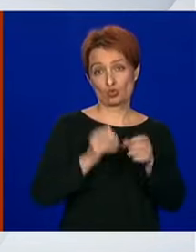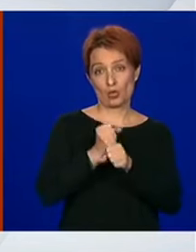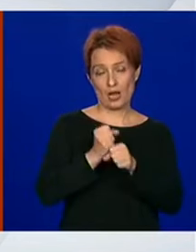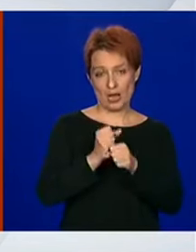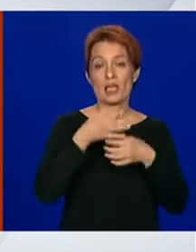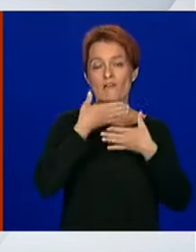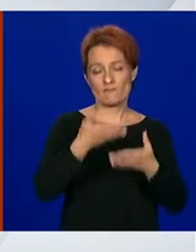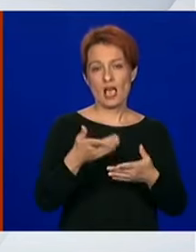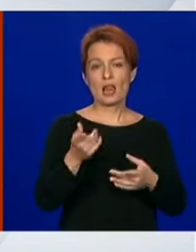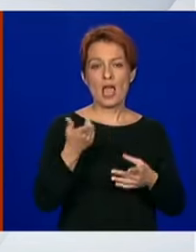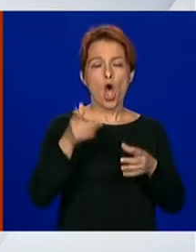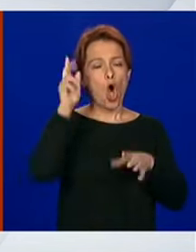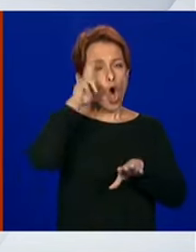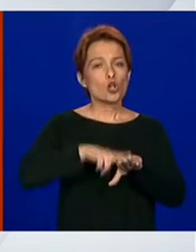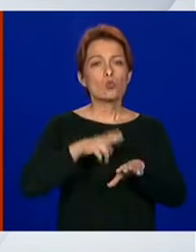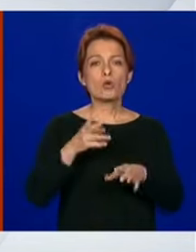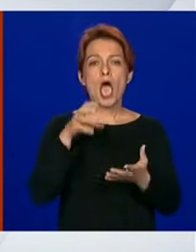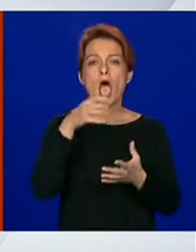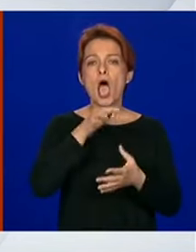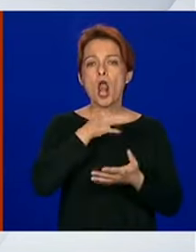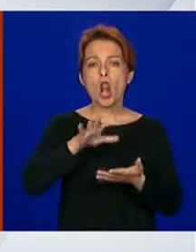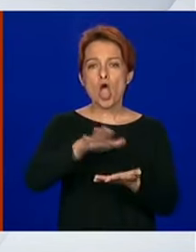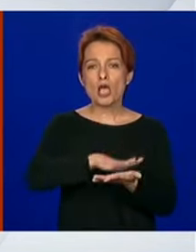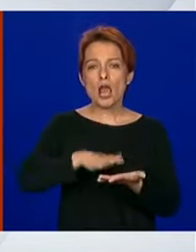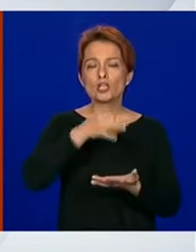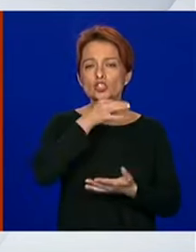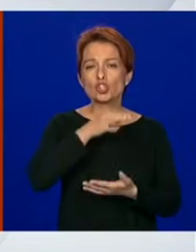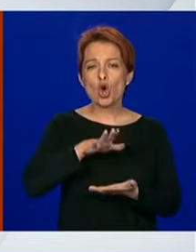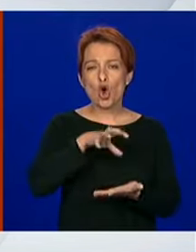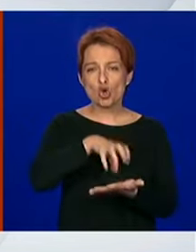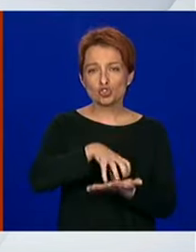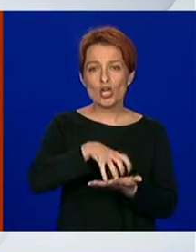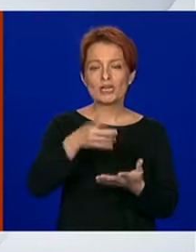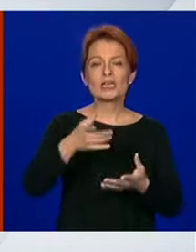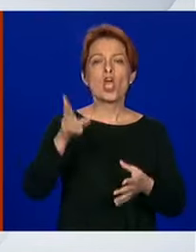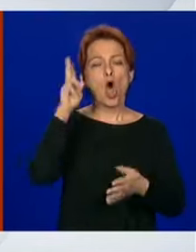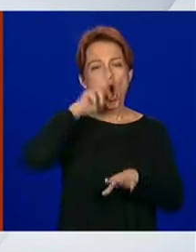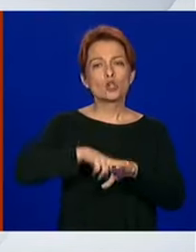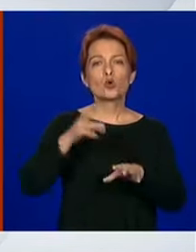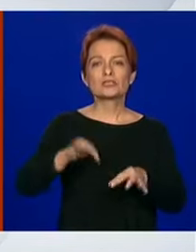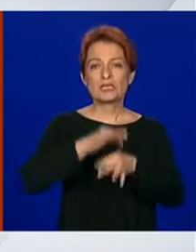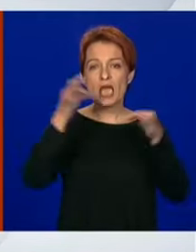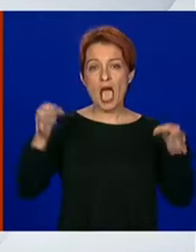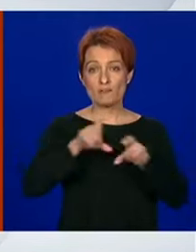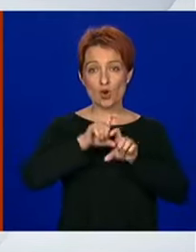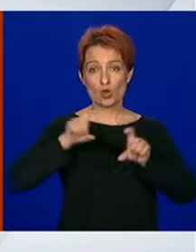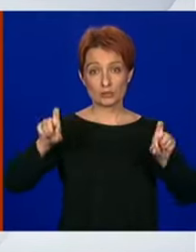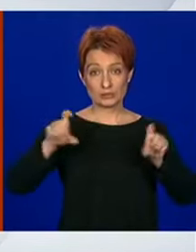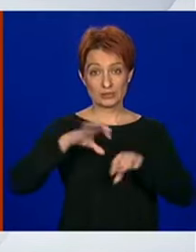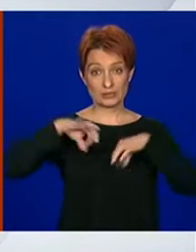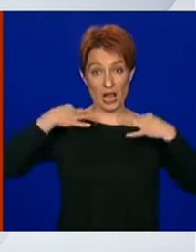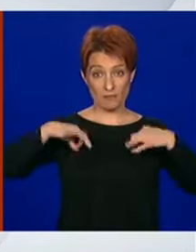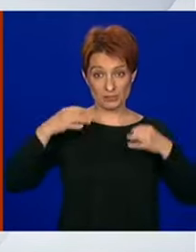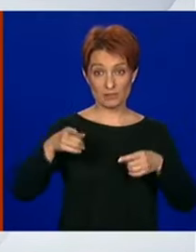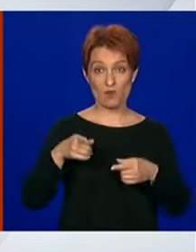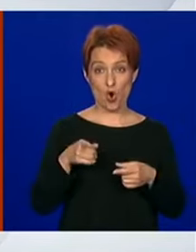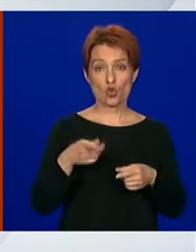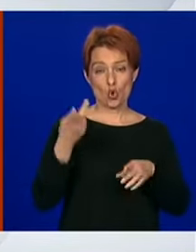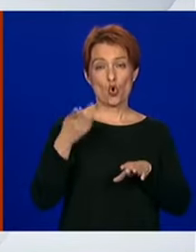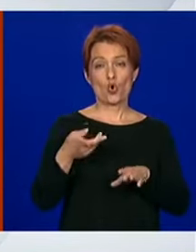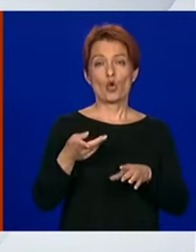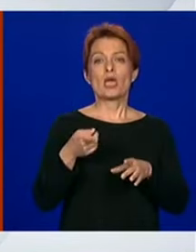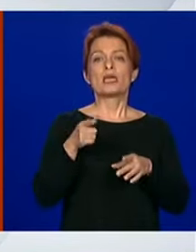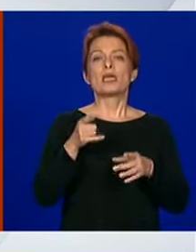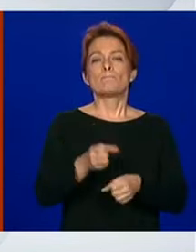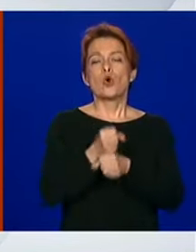lokalnog stožera i lokalnog zavoda za javno zdravstvo, što je potpuno legitimno. Mi podržavamo takve organizacijske oblike